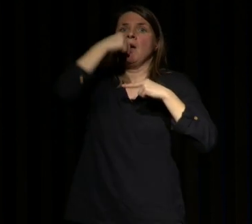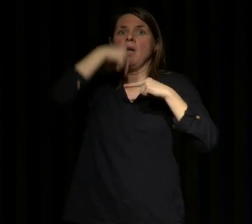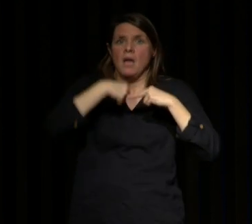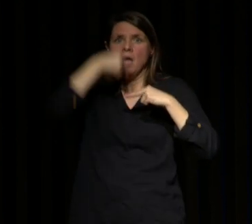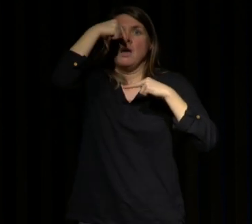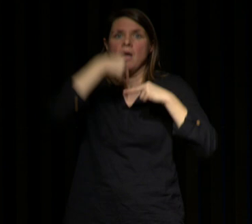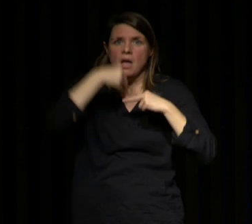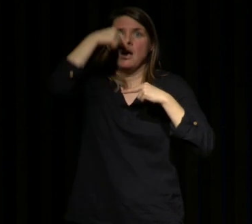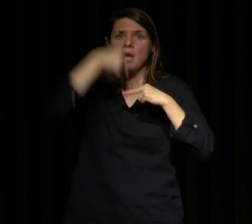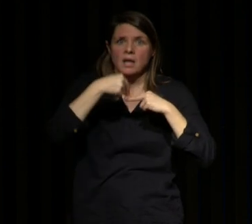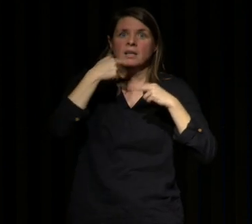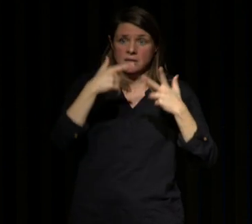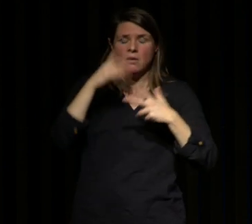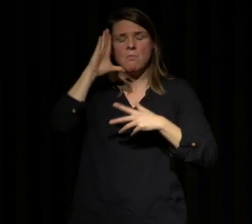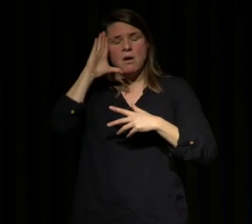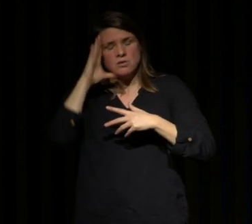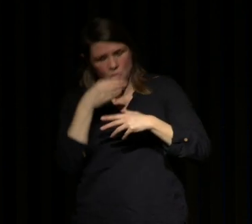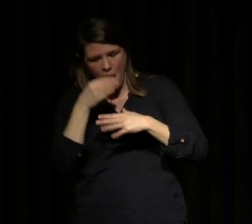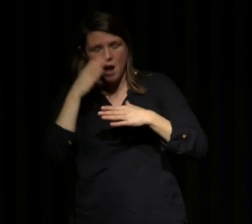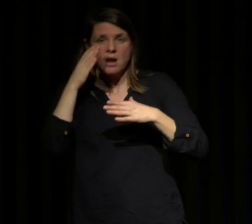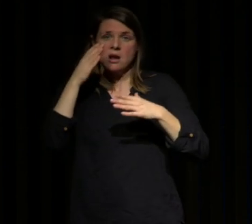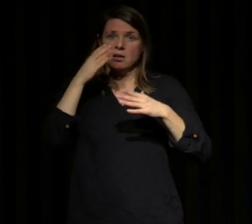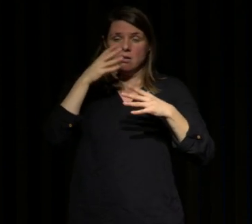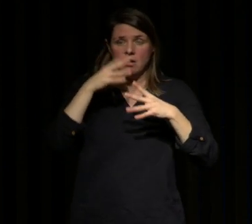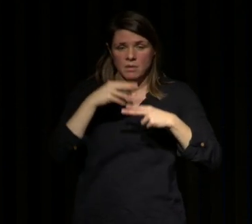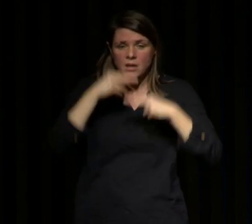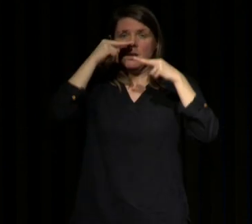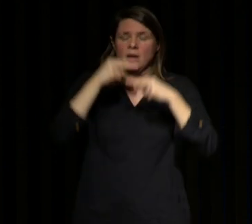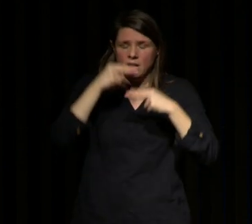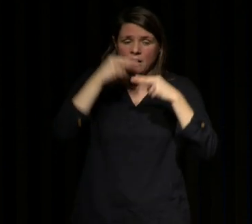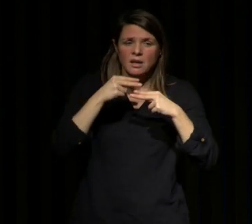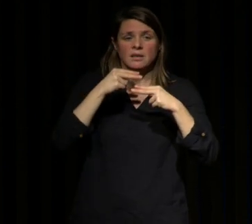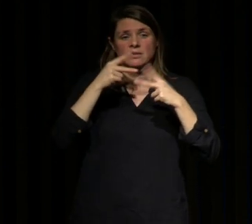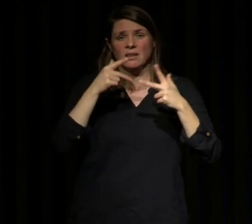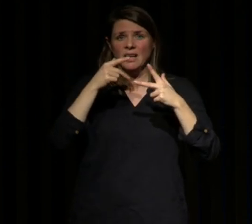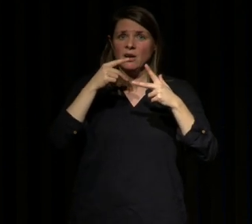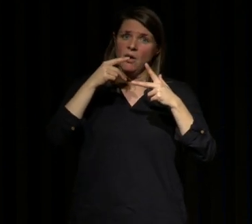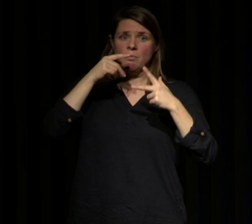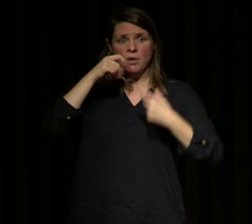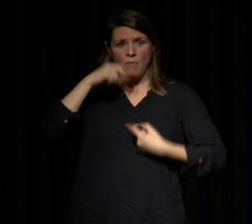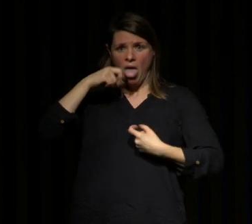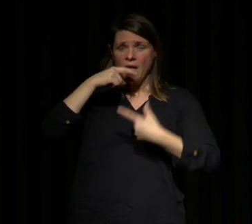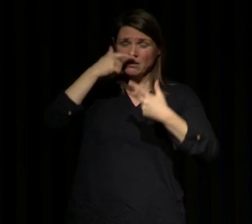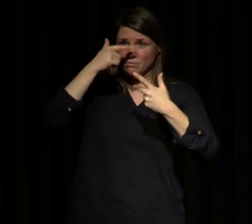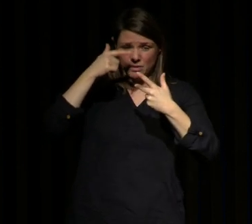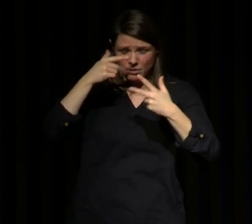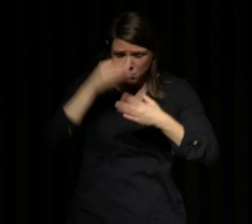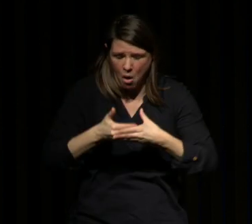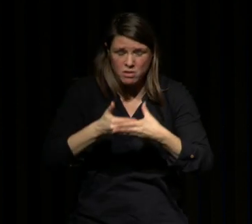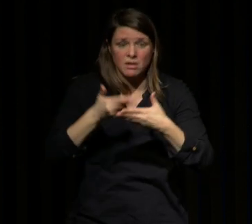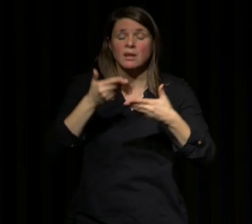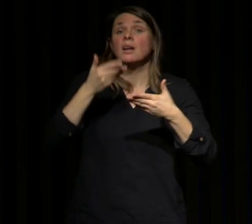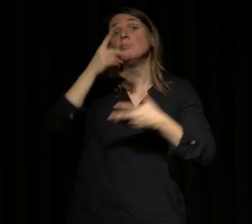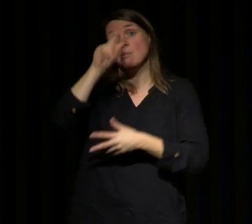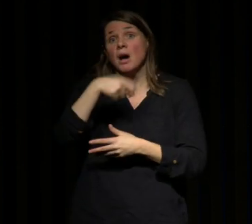c'est cette fragmentation du sommeil qui a entraîné une libération de catécholamine qui rend insulino-résistant qui va ensuite bien entendu